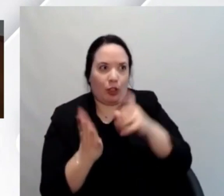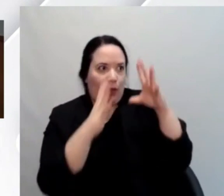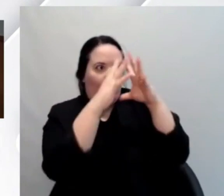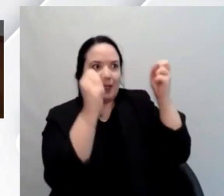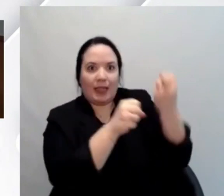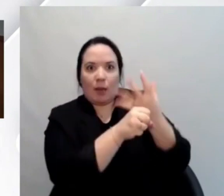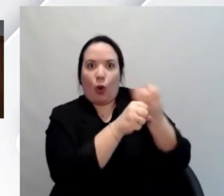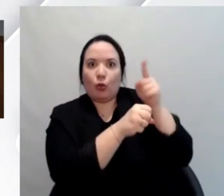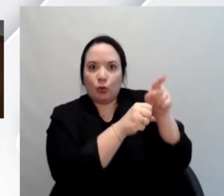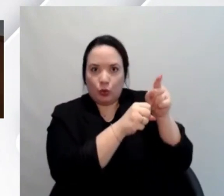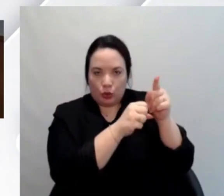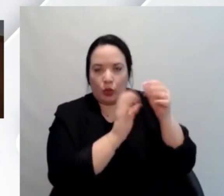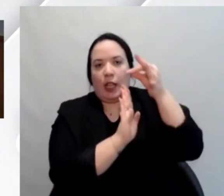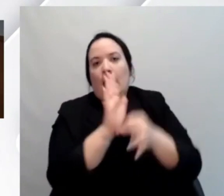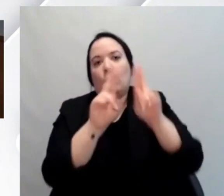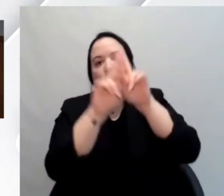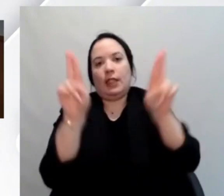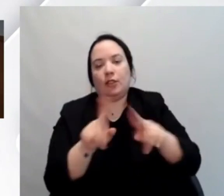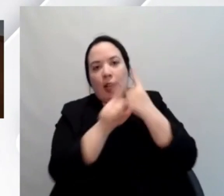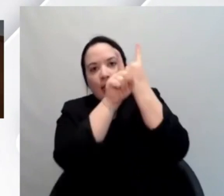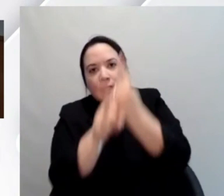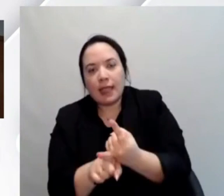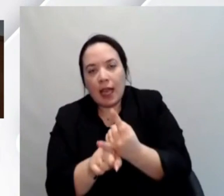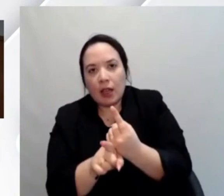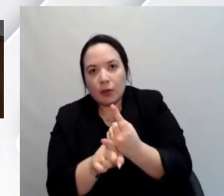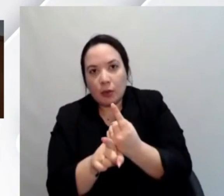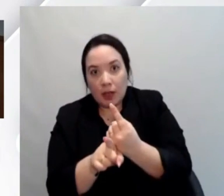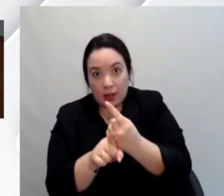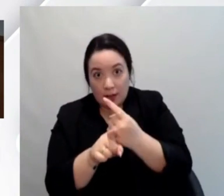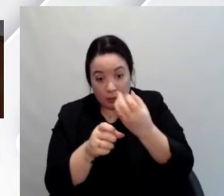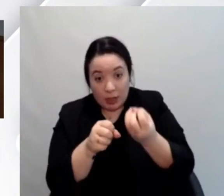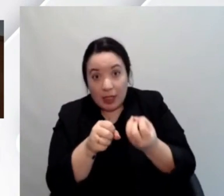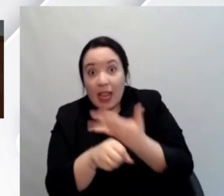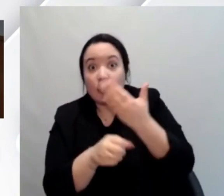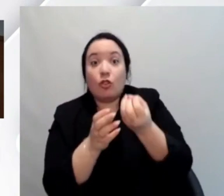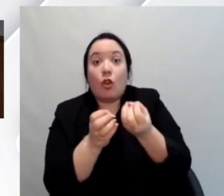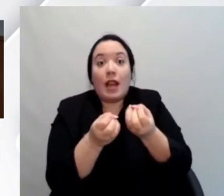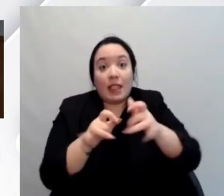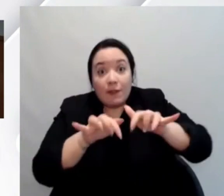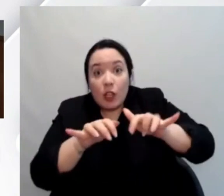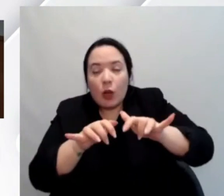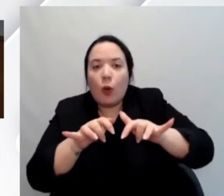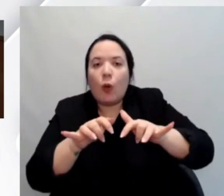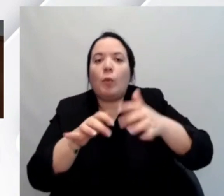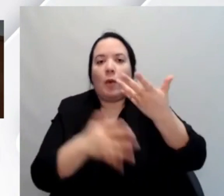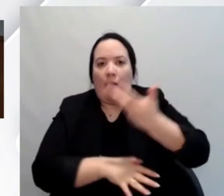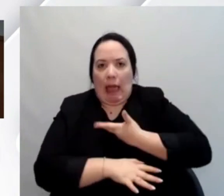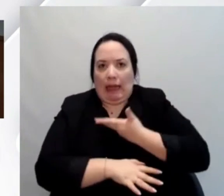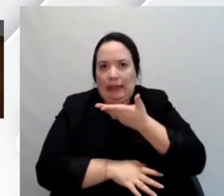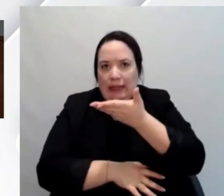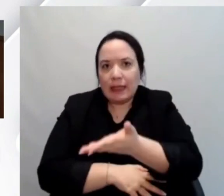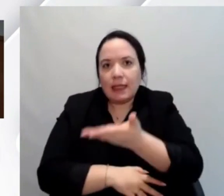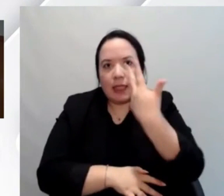basano chiaramente sulle regole internazionali. Tutto ciò che viene creato e sviluppato esistono messi a disposizione